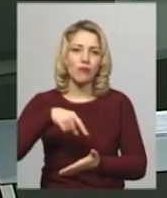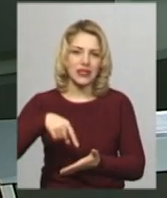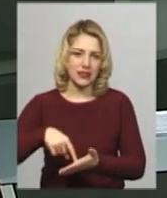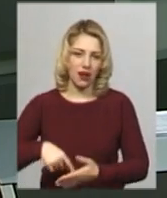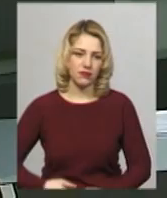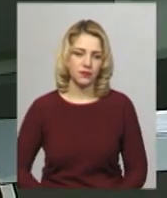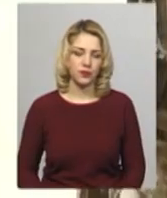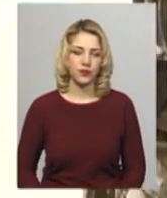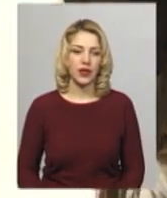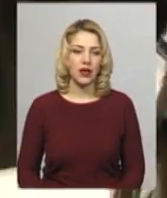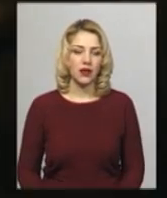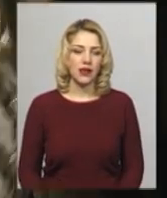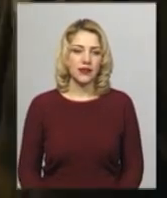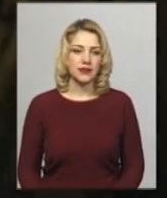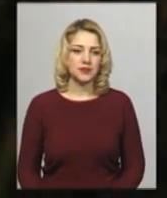група.